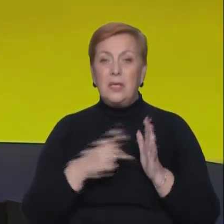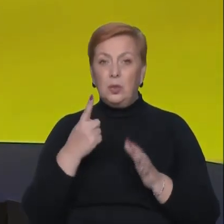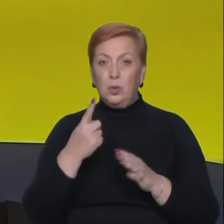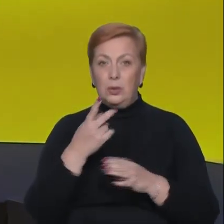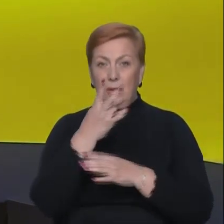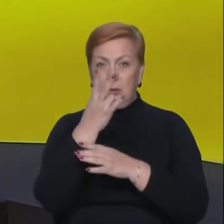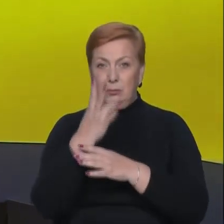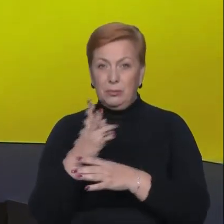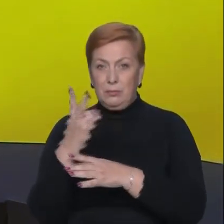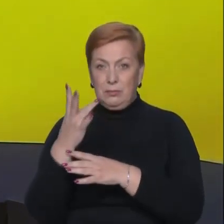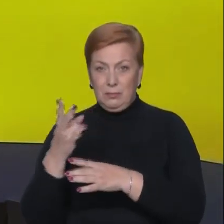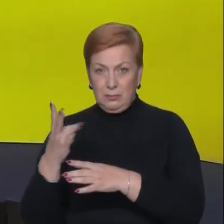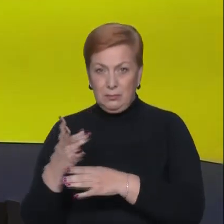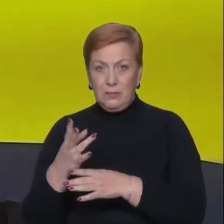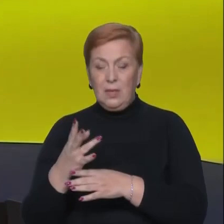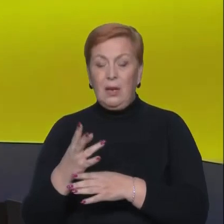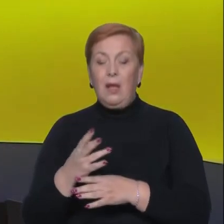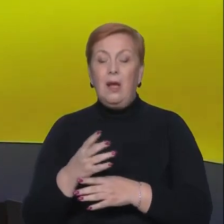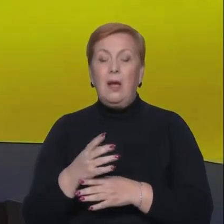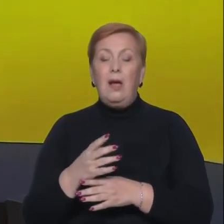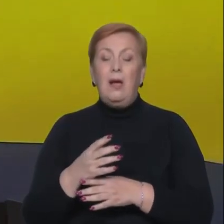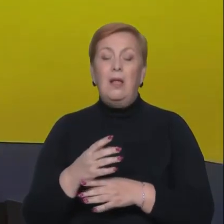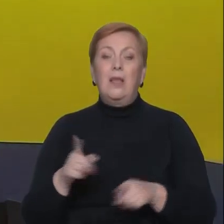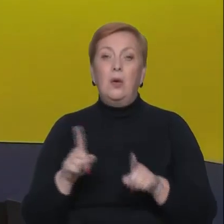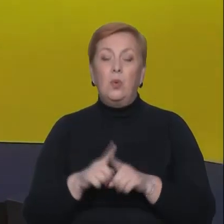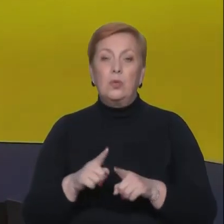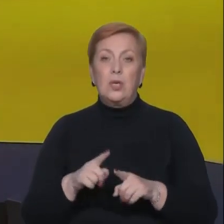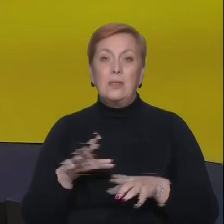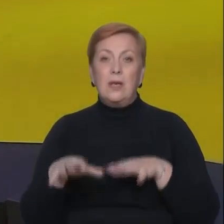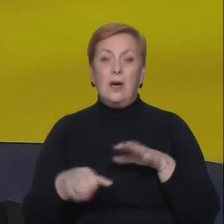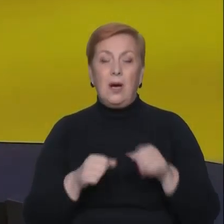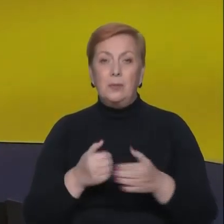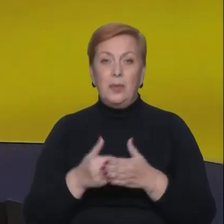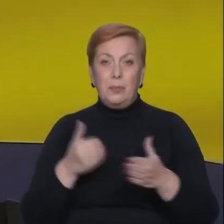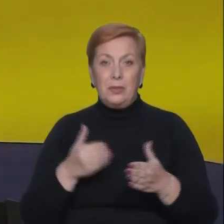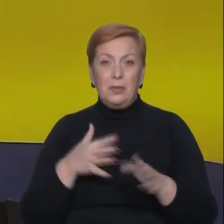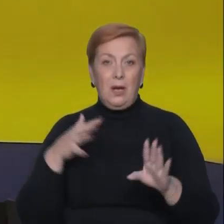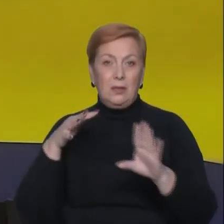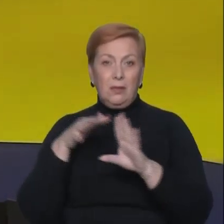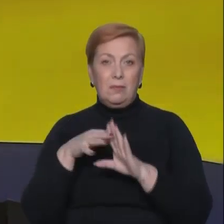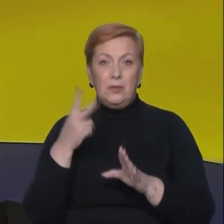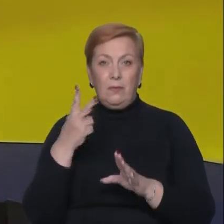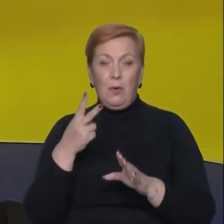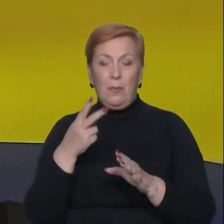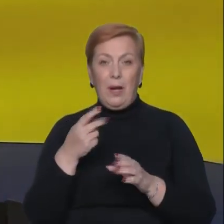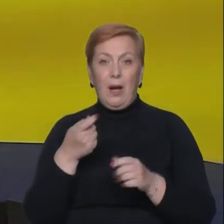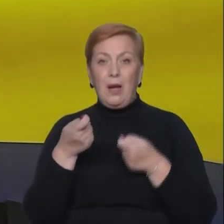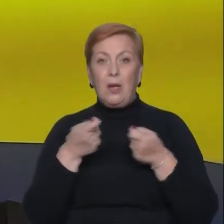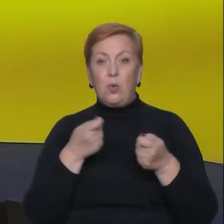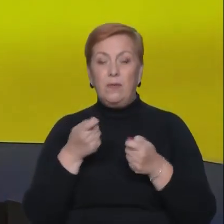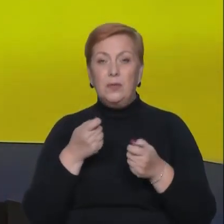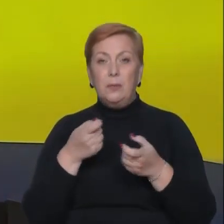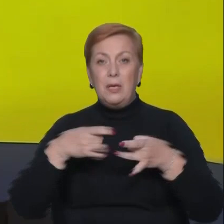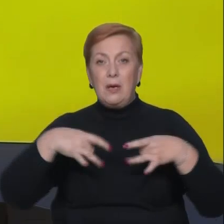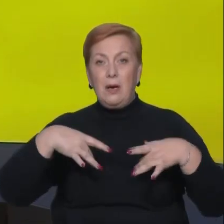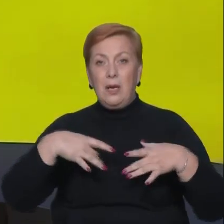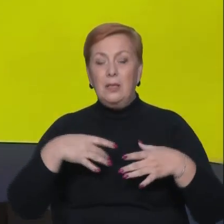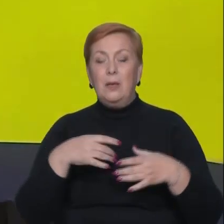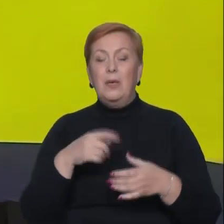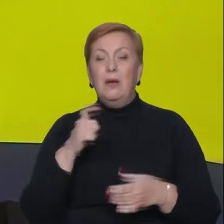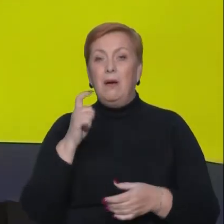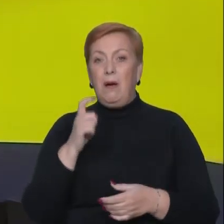реактивних систем залпового вогню. Також згарбники напередодні атакували Україну двома керованими ракетами Х-59